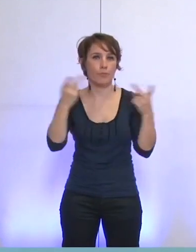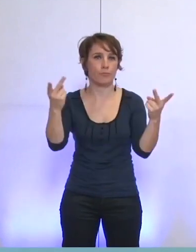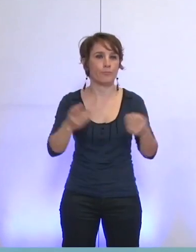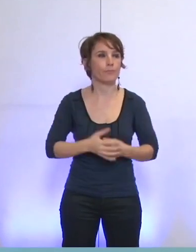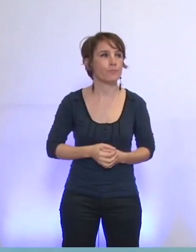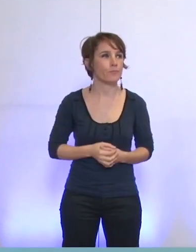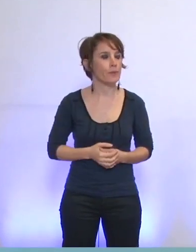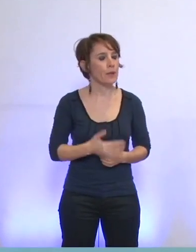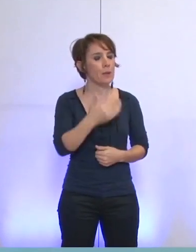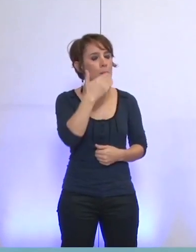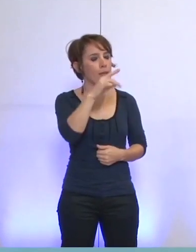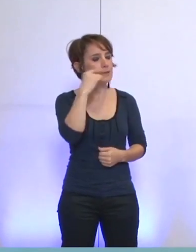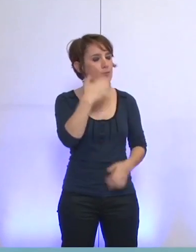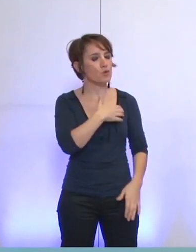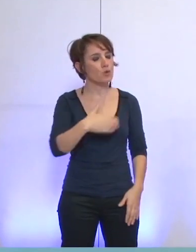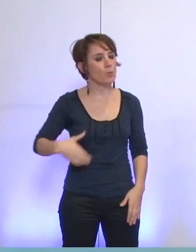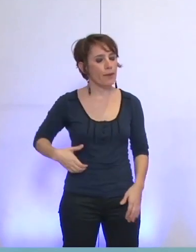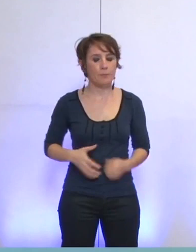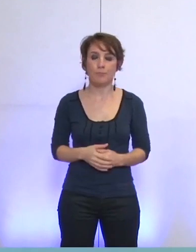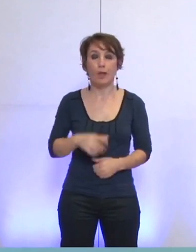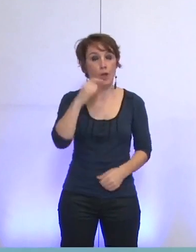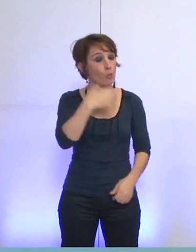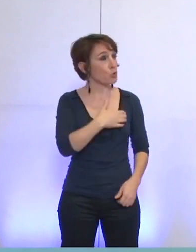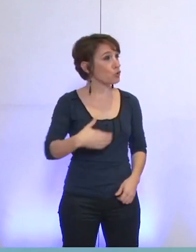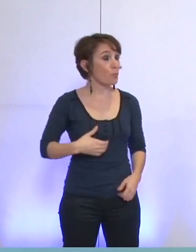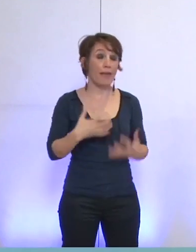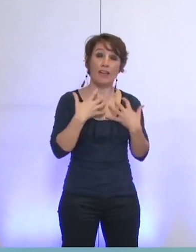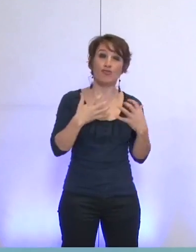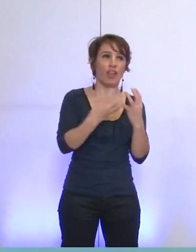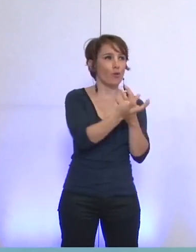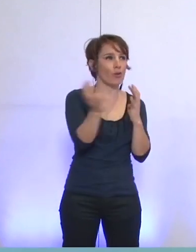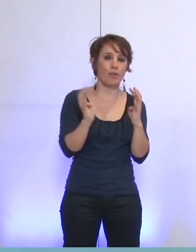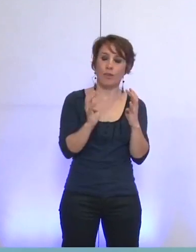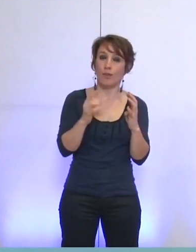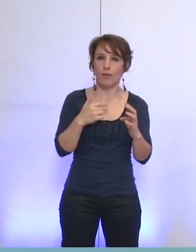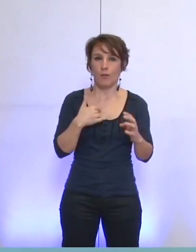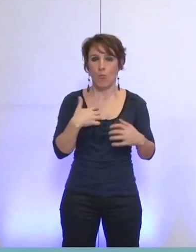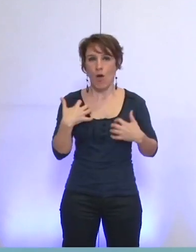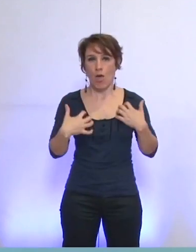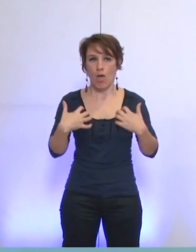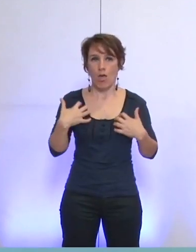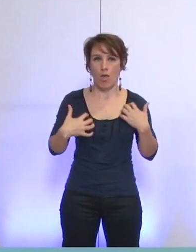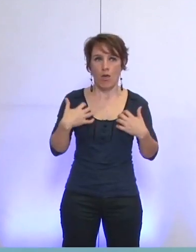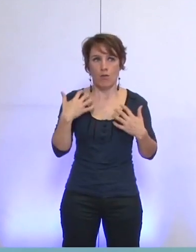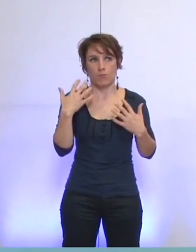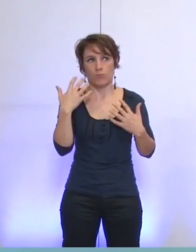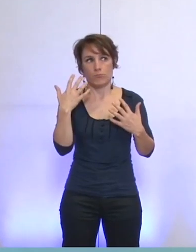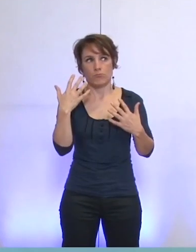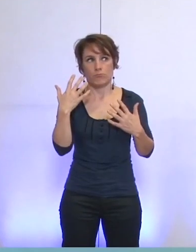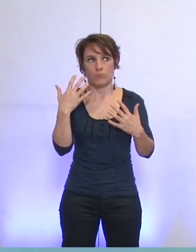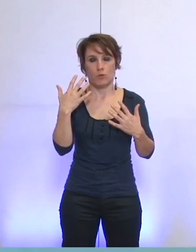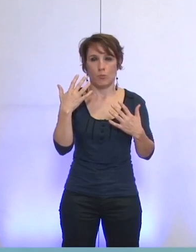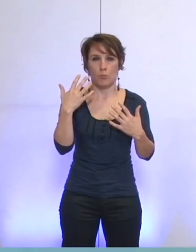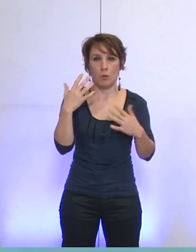Merci, M. le maire. M. le maire, mes chers collègues, je craignais que cette question ne soit redondante, plus